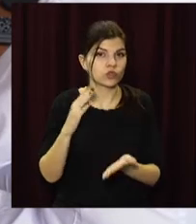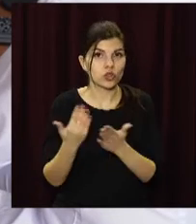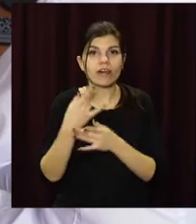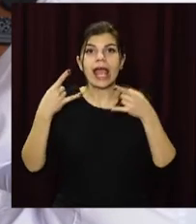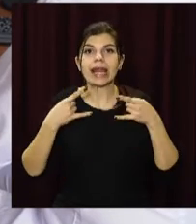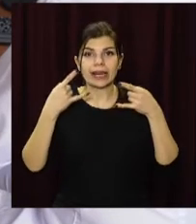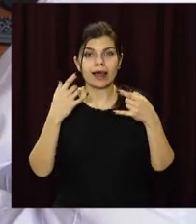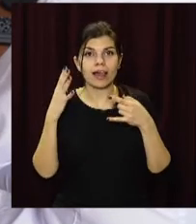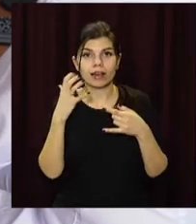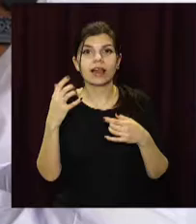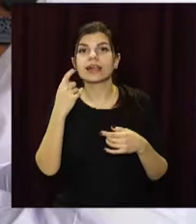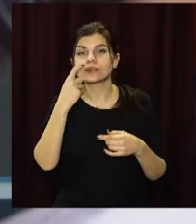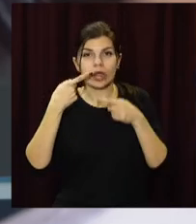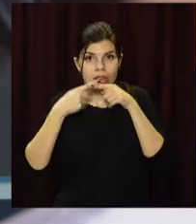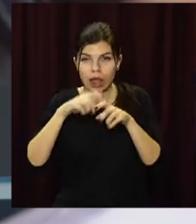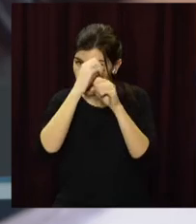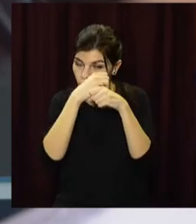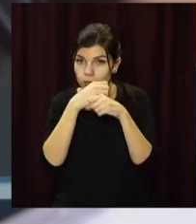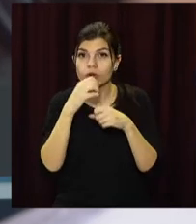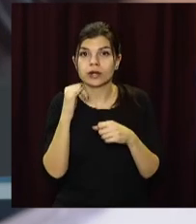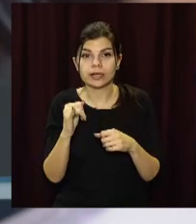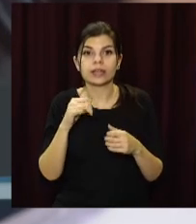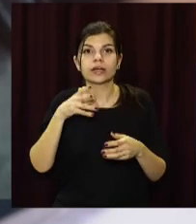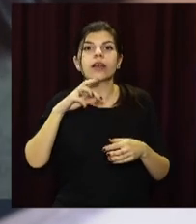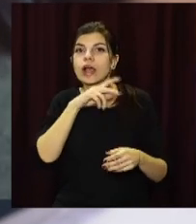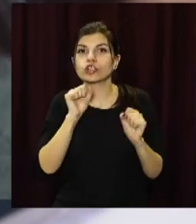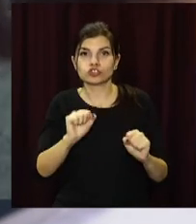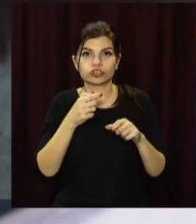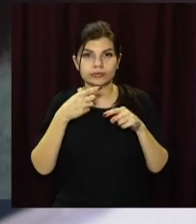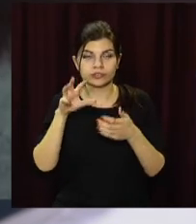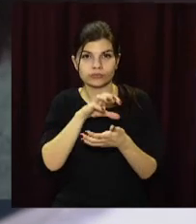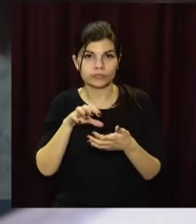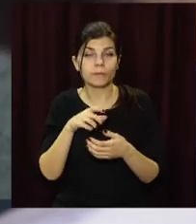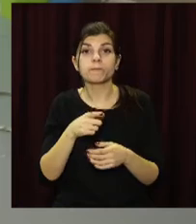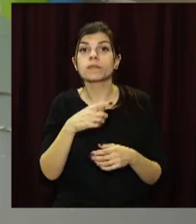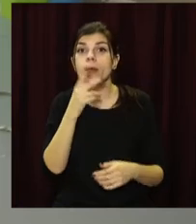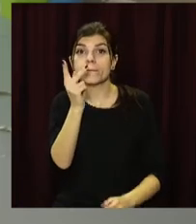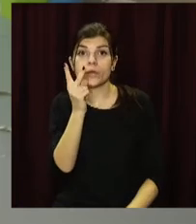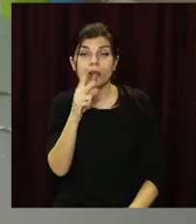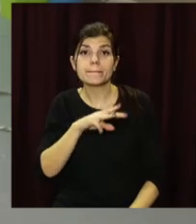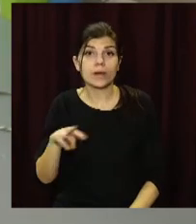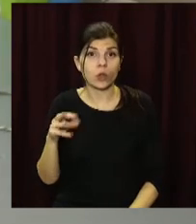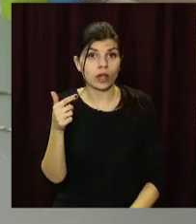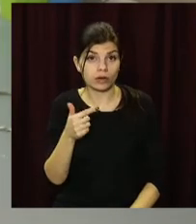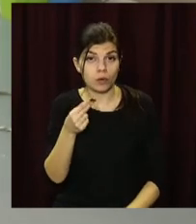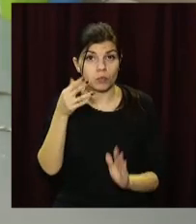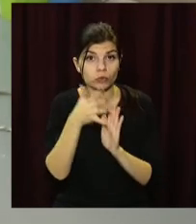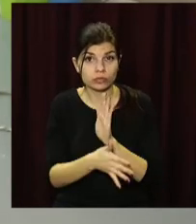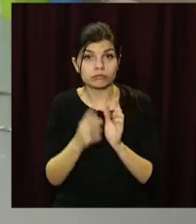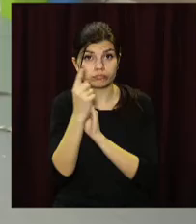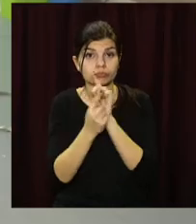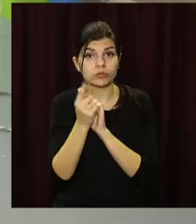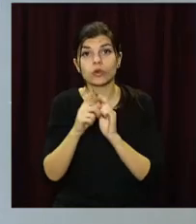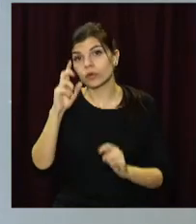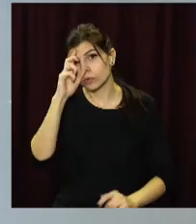рентген-апарат, зуботехнічна лабораторія та стерилізатори. На обладнання витратили півтора мільйона гривень. Реконструкція коштувала